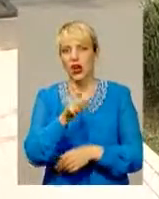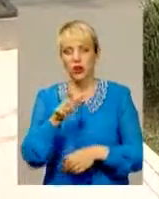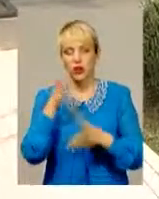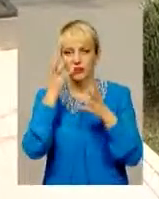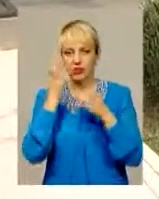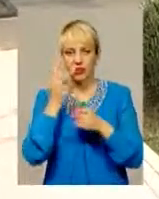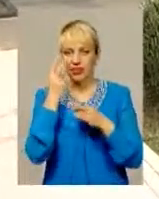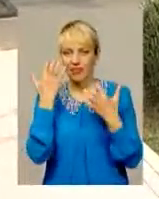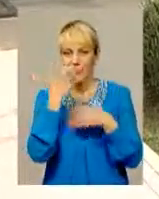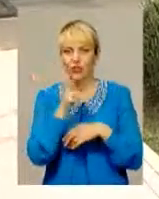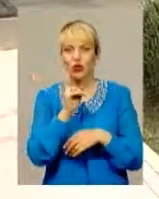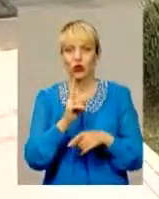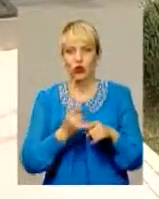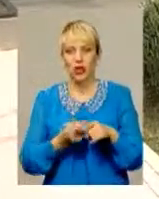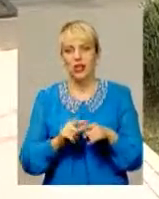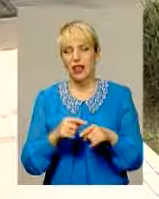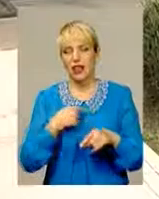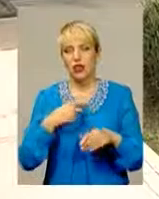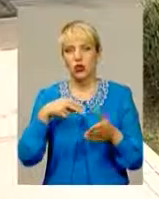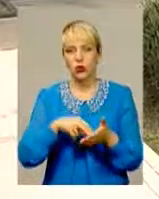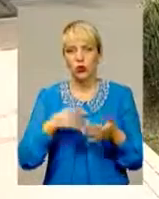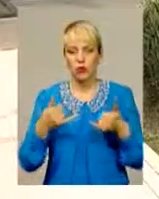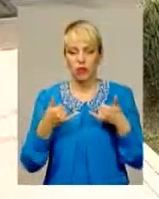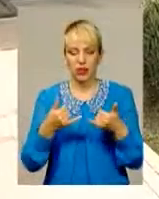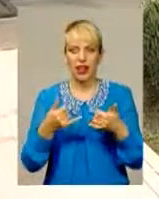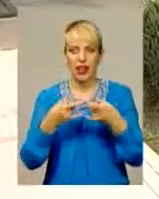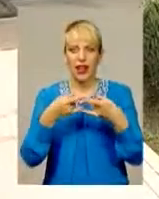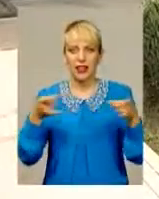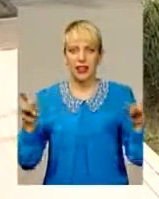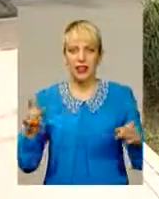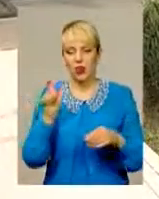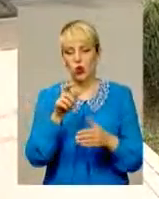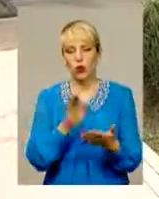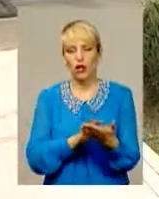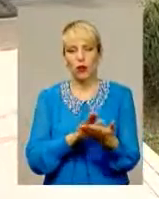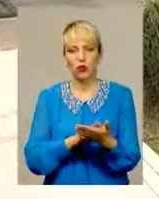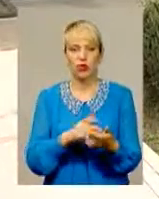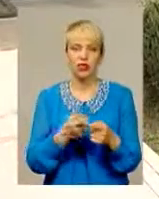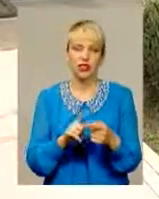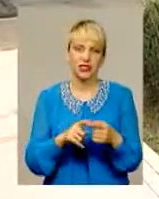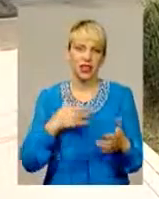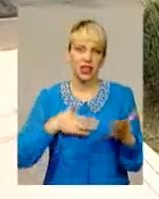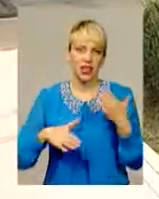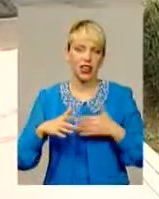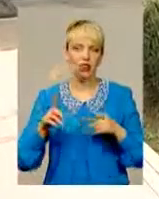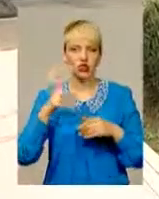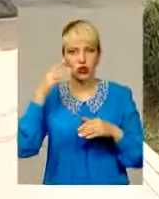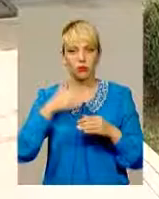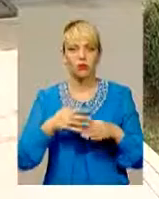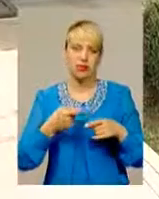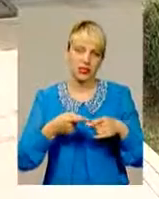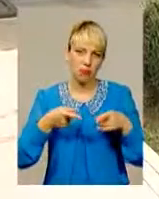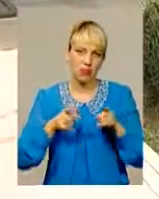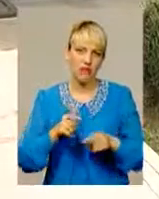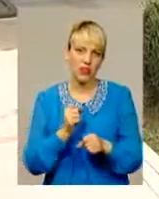не бачу, тому що я стою біля екрану, який освітлюється, я людей не бачу. Люди аплодують, і це така ейфорія, в той момент розумієш, що там ми робимо справді